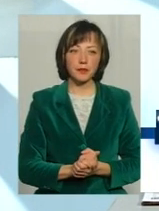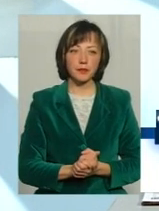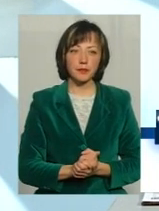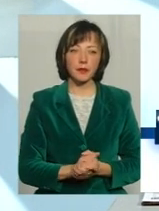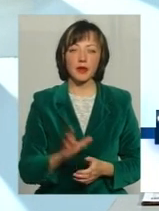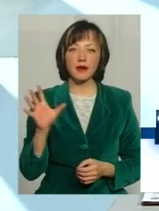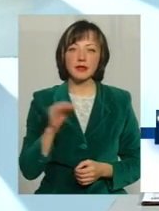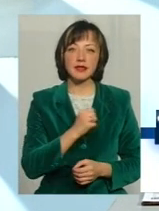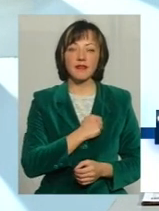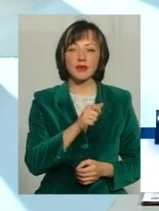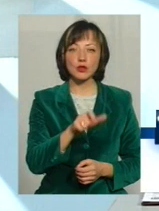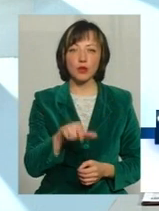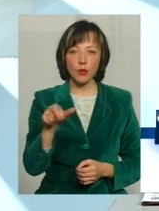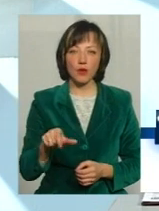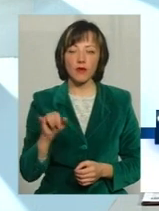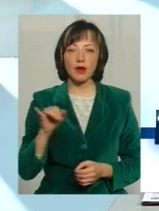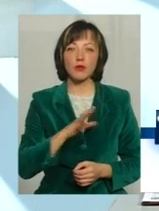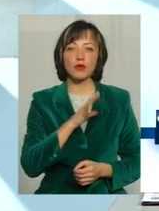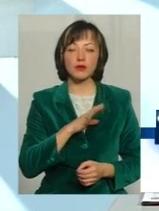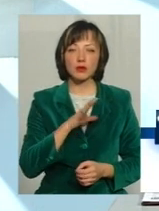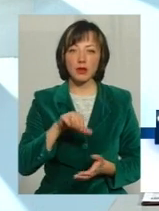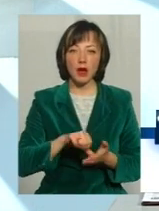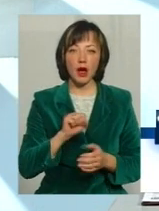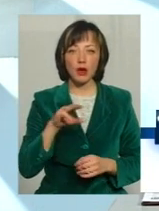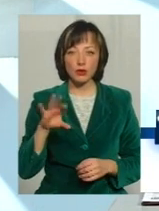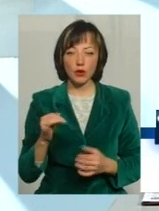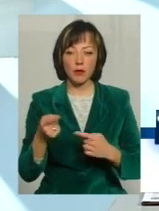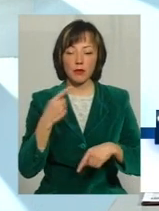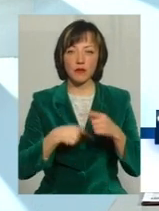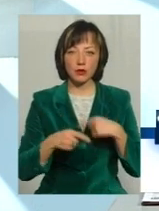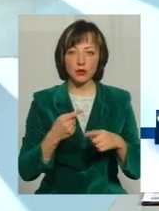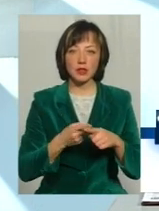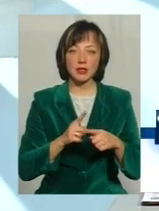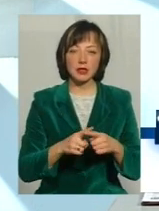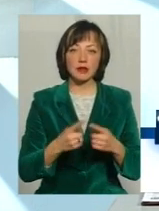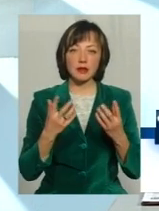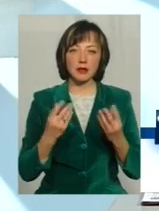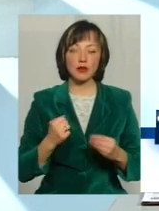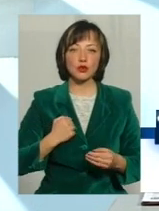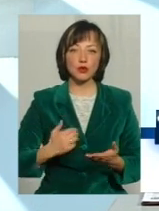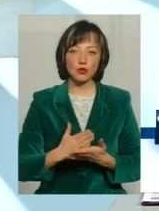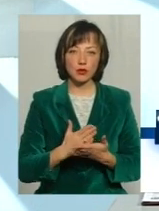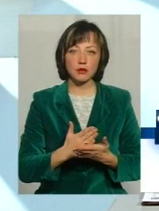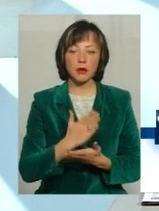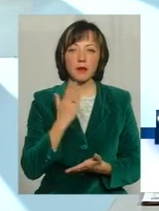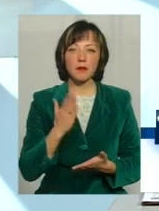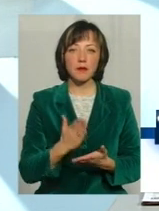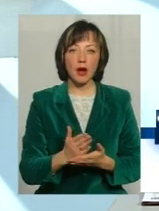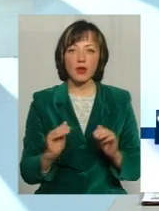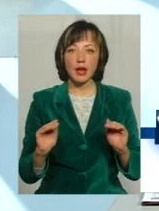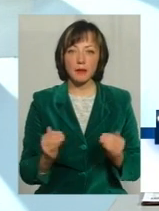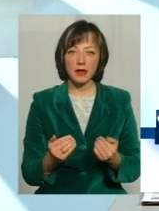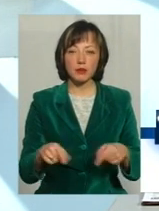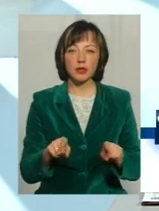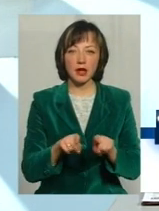Всі військові і бувші АТОшники, ті, що сьогодні дійсно і перебуваючи на військовій службі Мають, як мінімум,